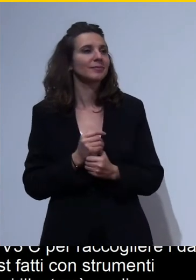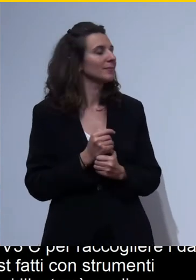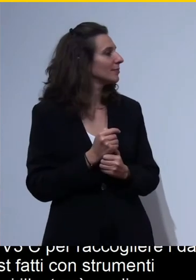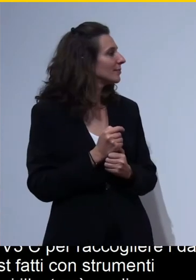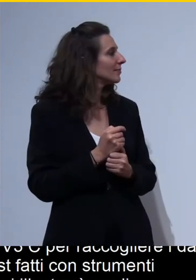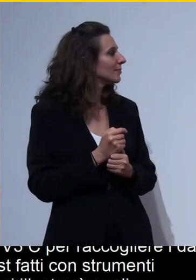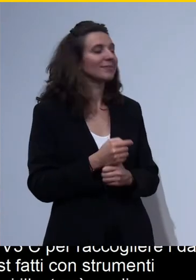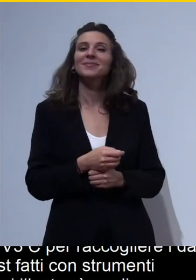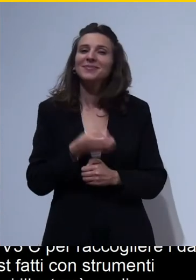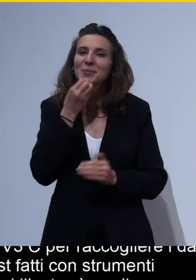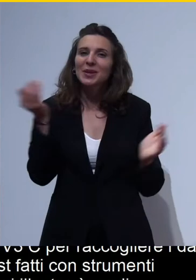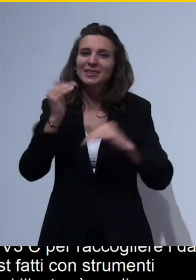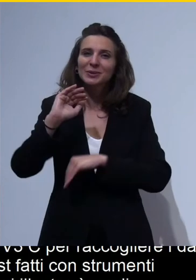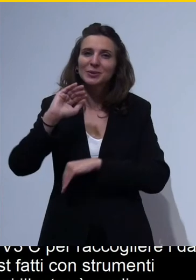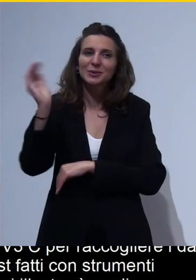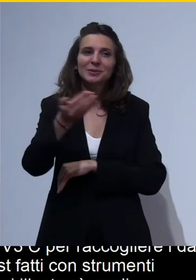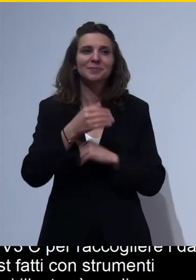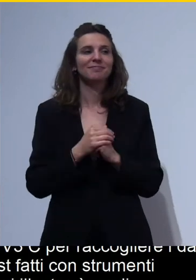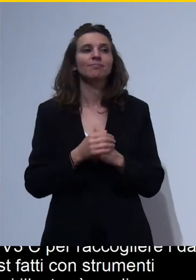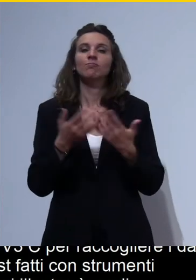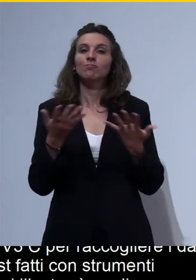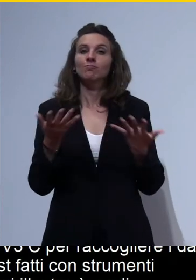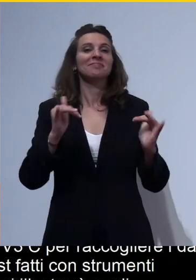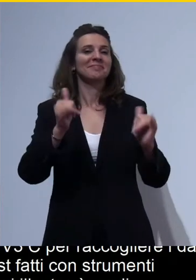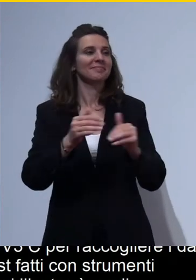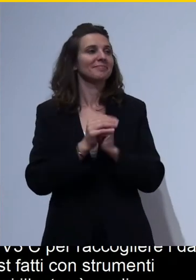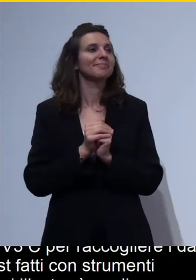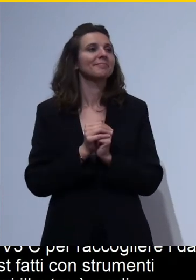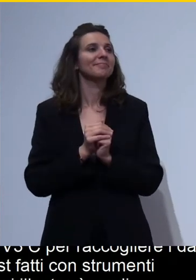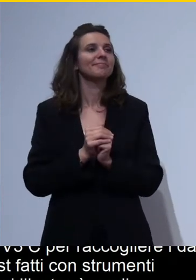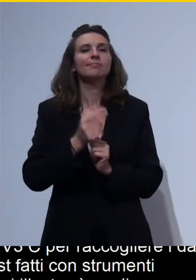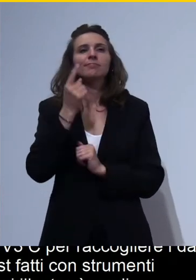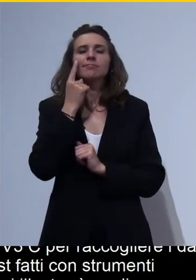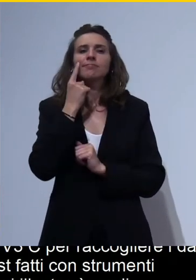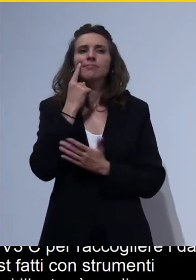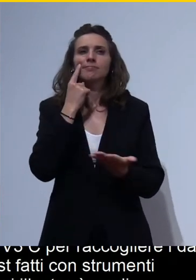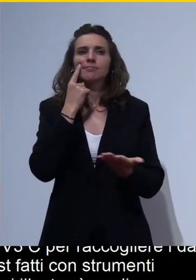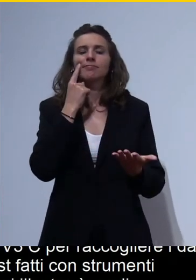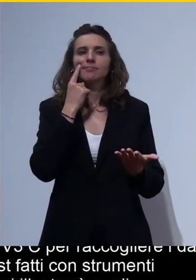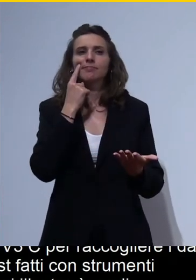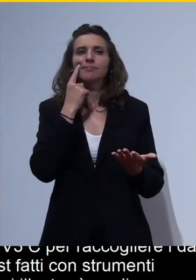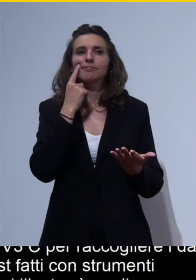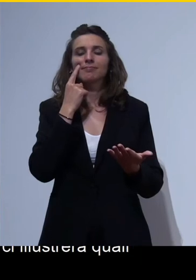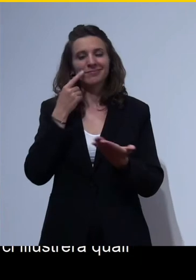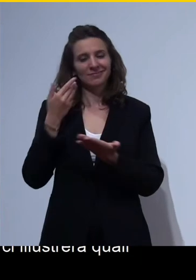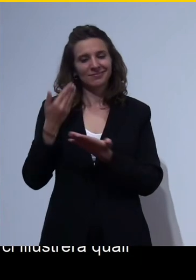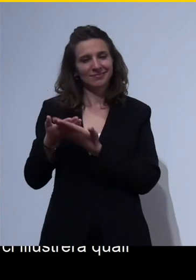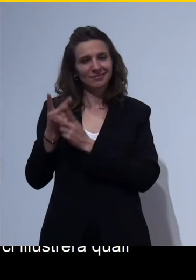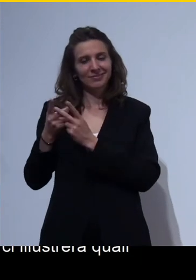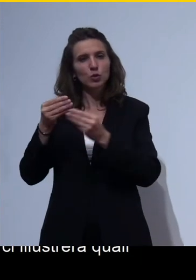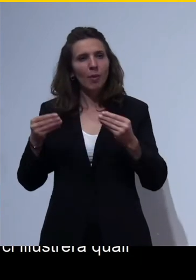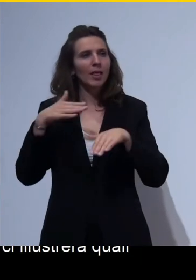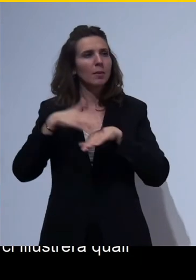Buonasera a tutti. Dunque sì, vediamo quali strumenti abbiamo utilizzato e in particolare la metodologia che abbiamo